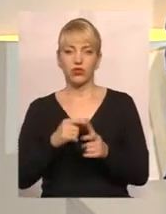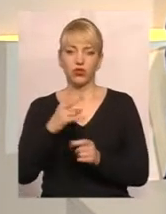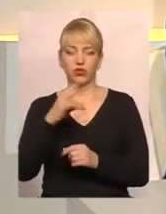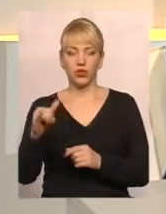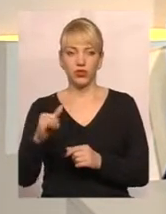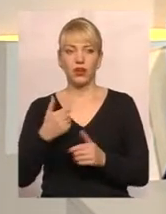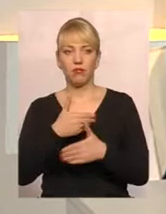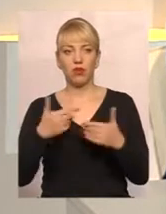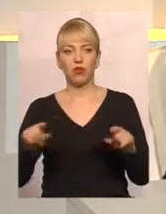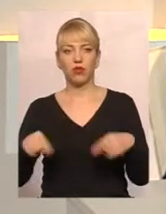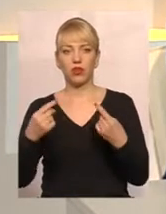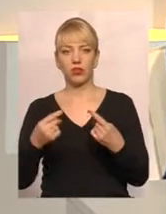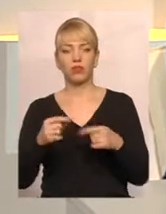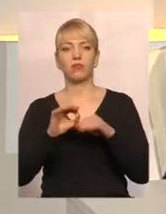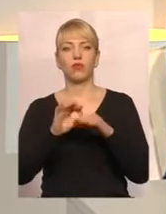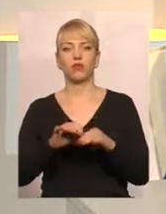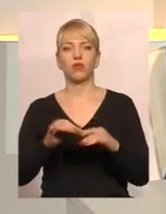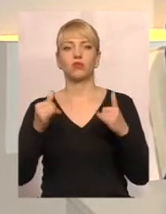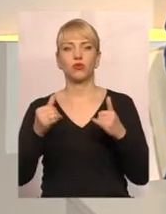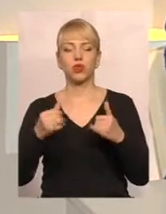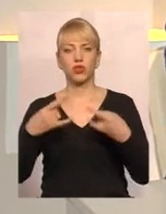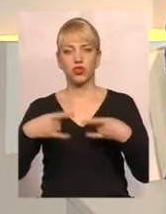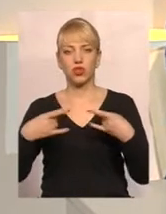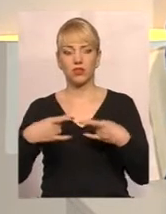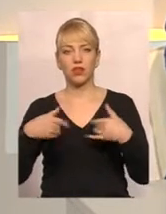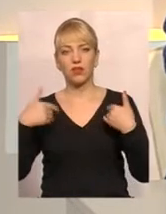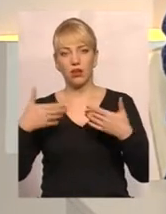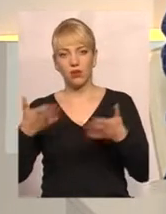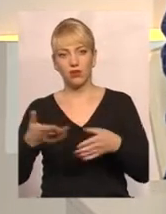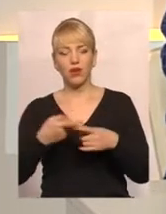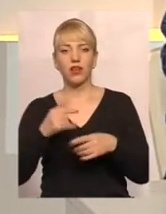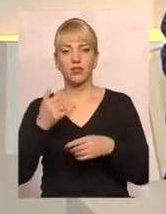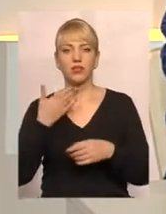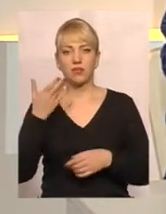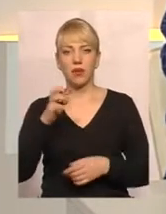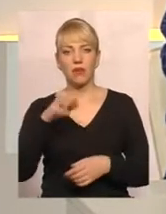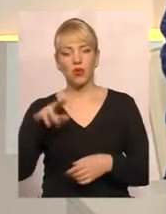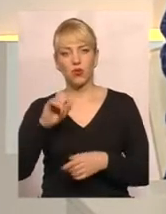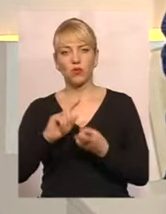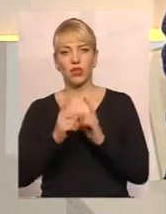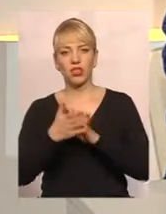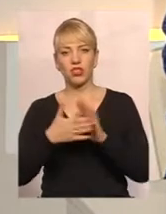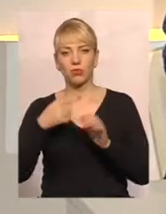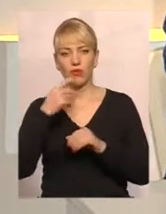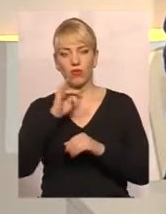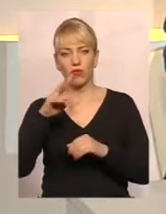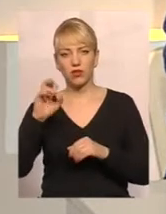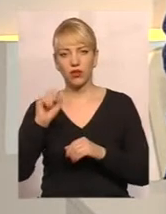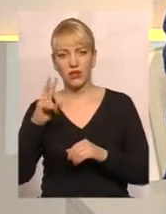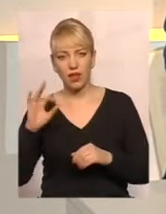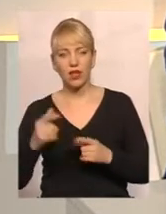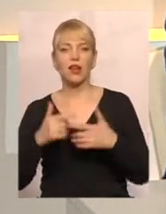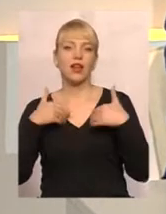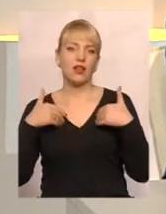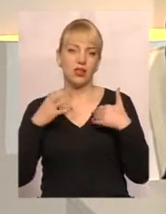організовуємо, проводимо сьогоднішній ефір. Вітаю вас, я Анна Бендюк, переклад на жестову мову Оксани Фіновської і